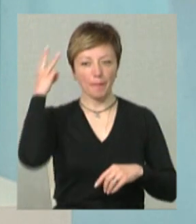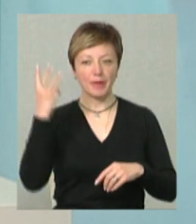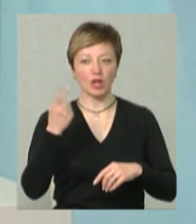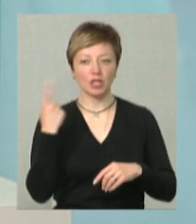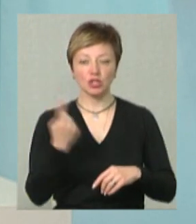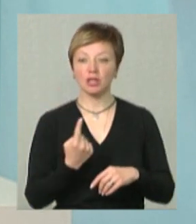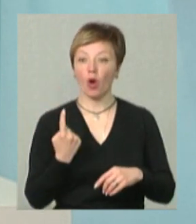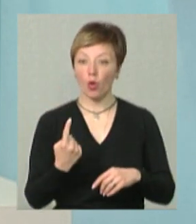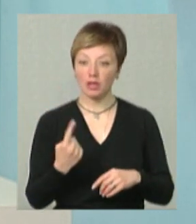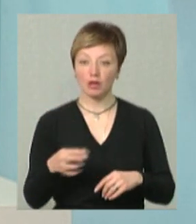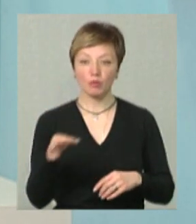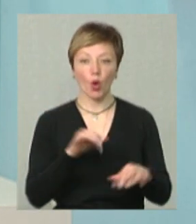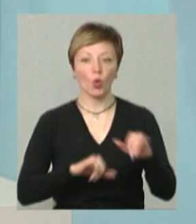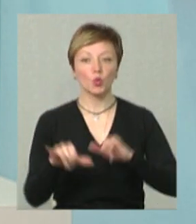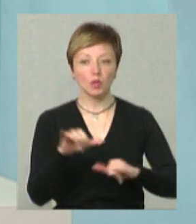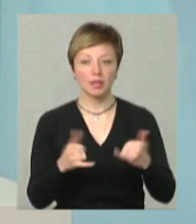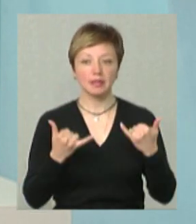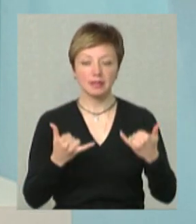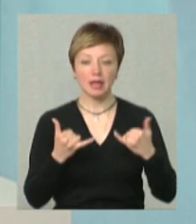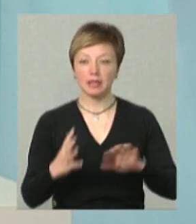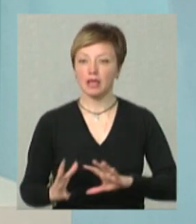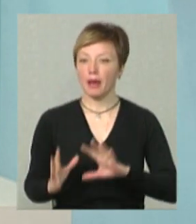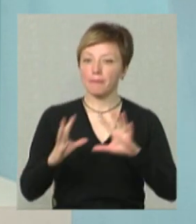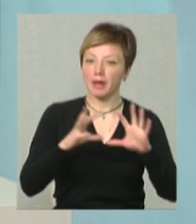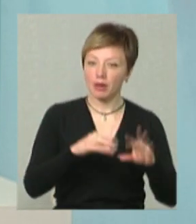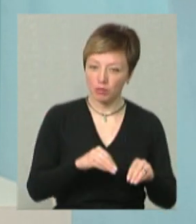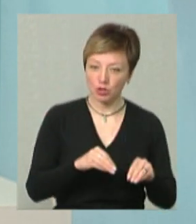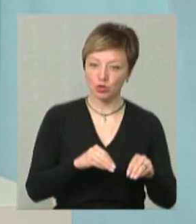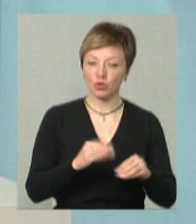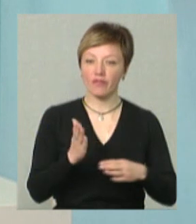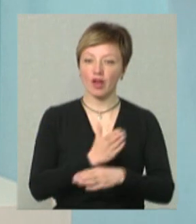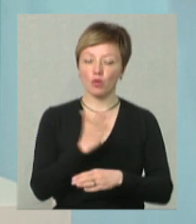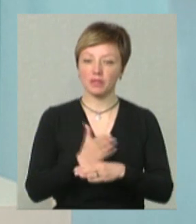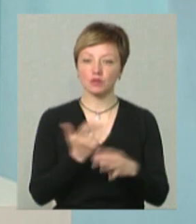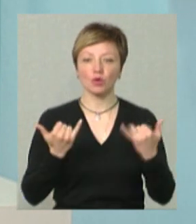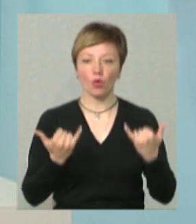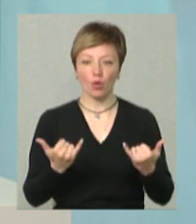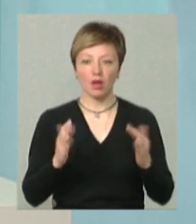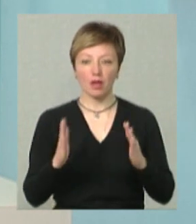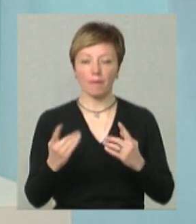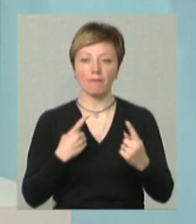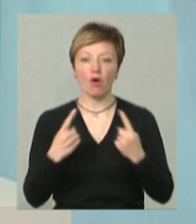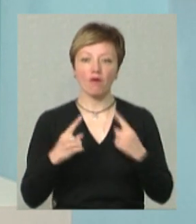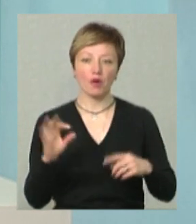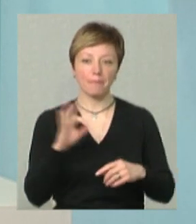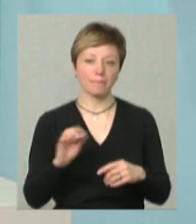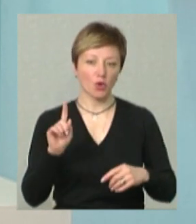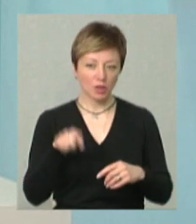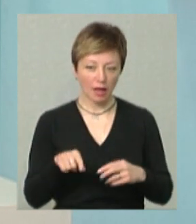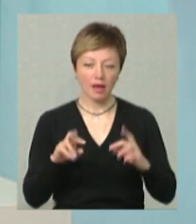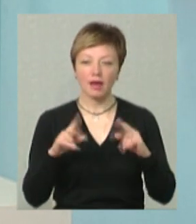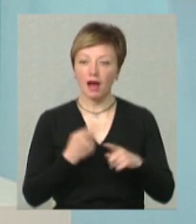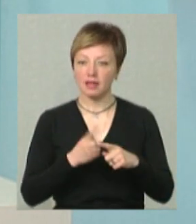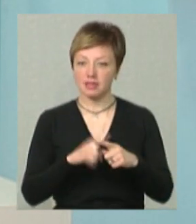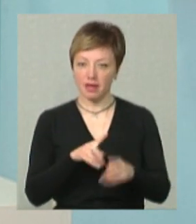тих областей, куди зараз переміщують виробництво. Сьогодні поговоримо про те, як